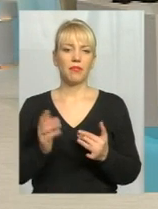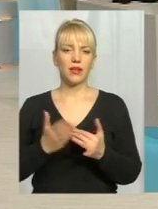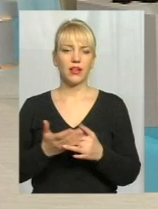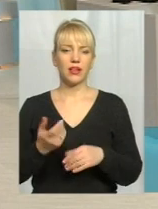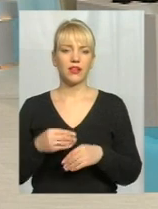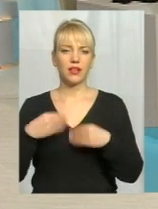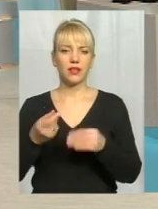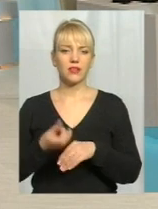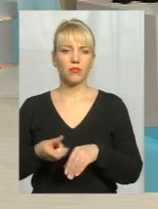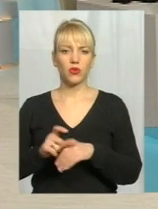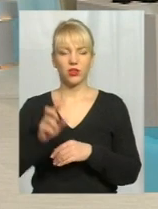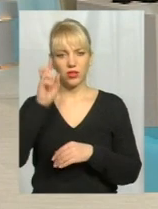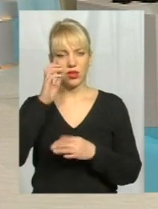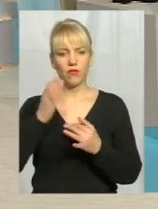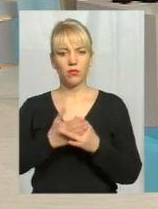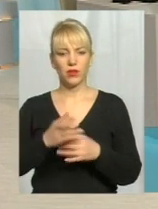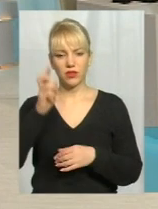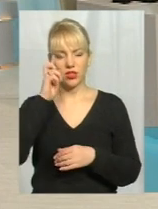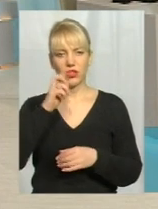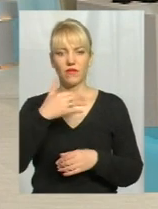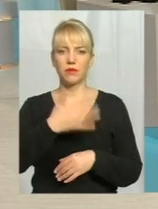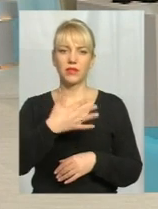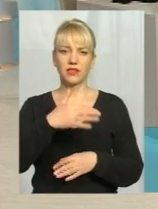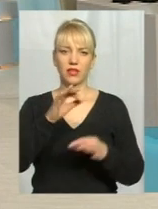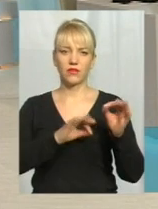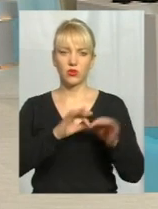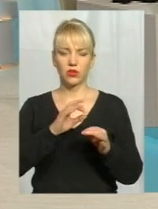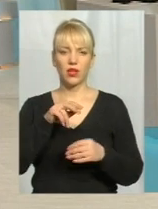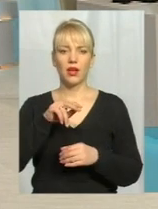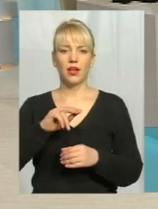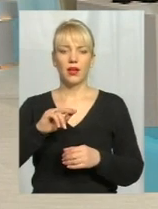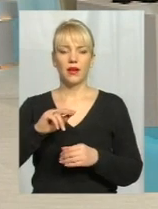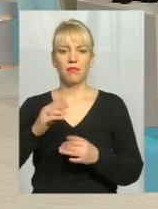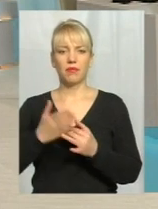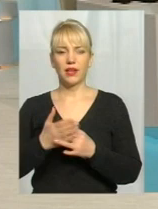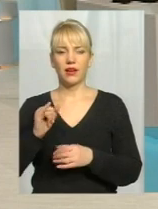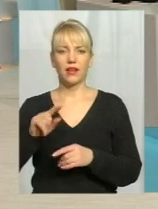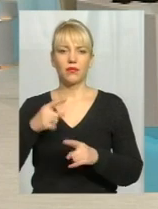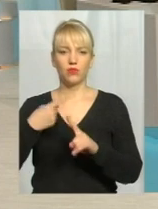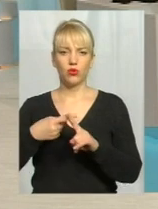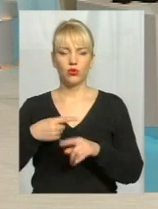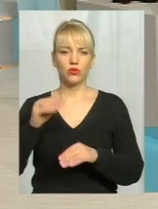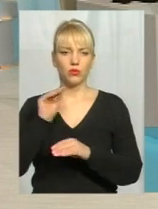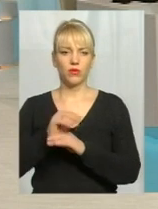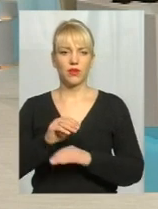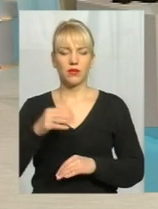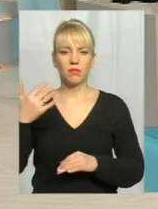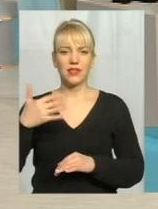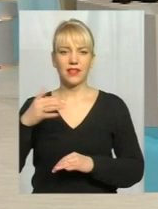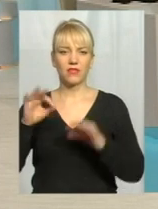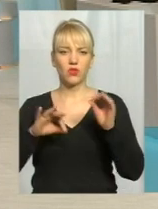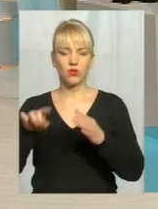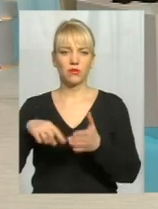державну пільгу. Державою встановлена пільга 50% і місто надає 50% на всі комунальні платежі.